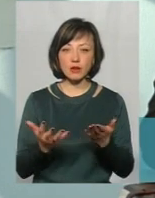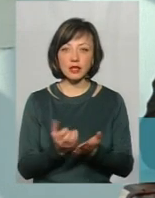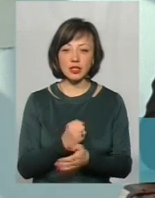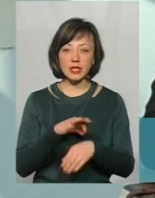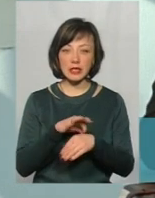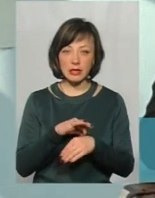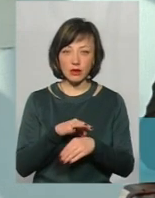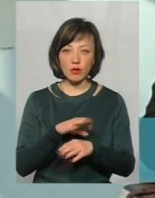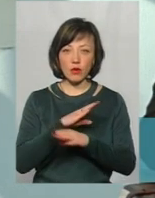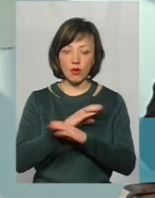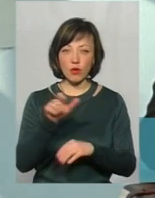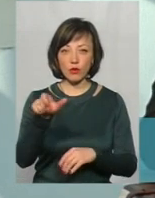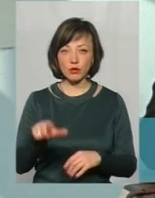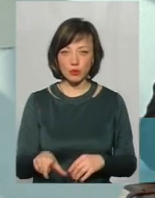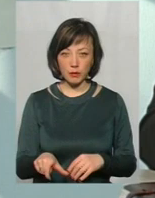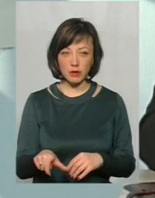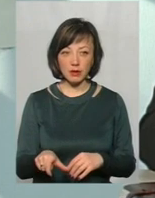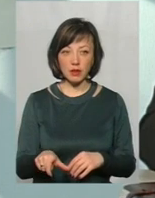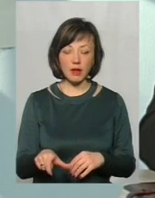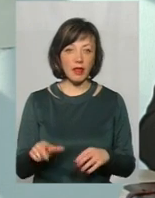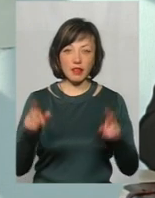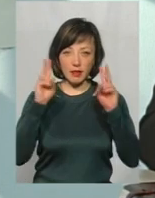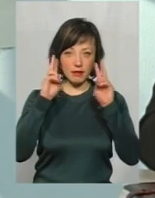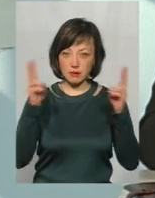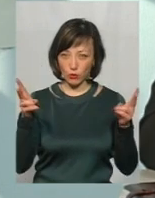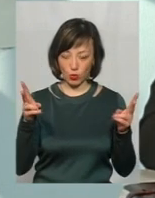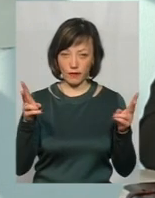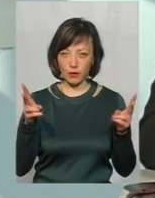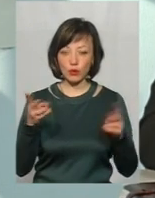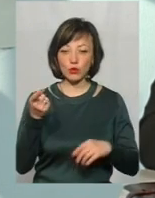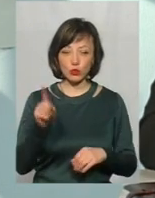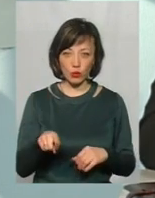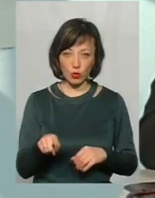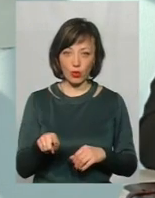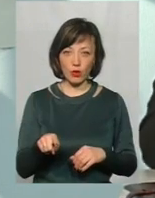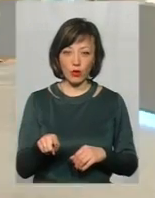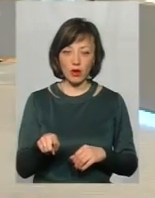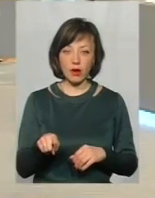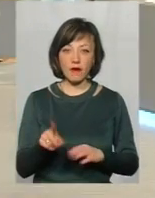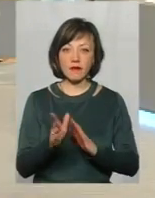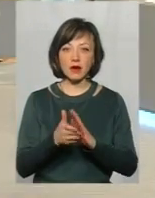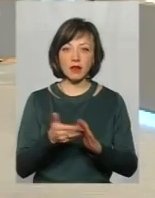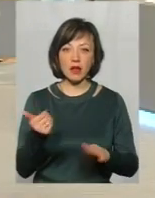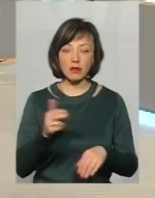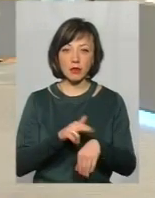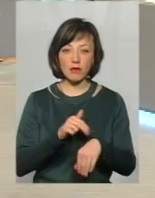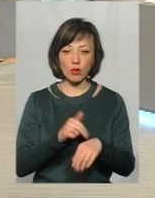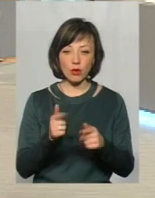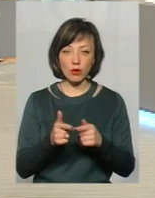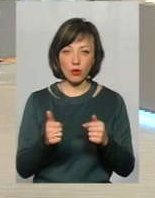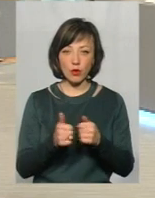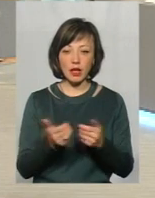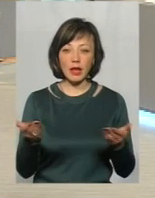особи, особи якої не встановлено, так, то, як правило, викликаються правоохоронні органи,